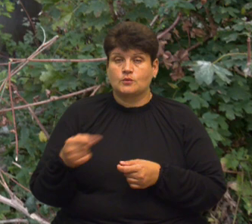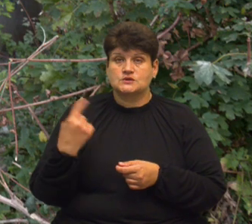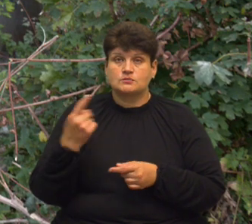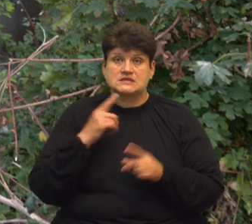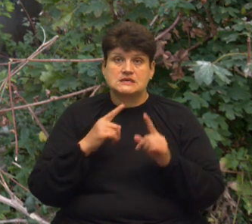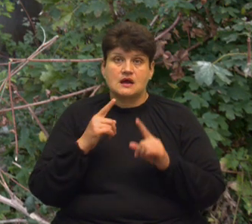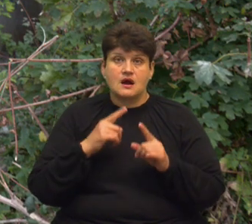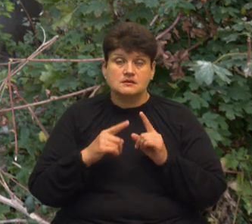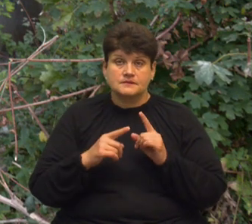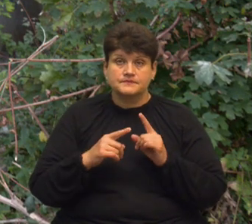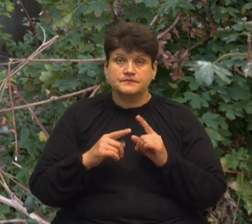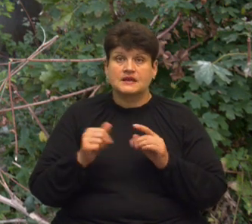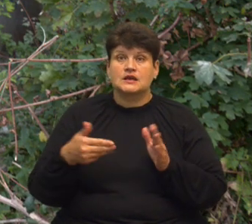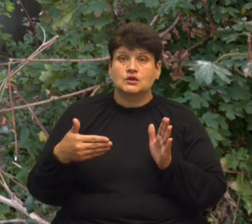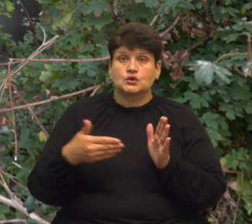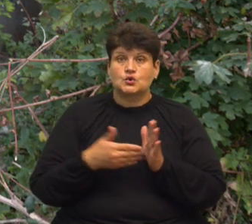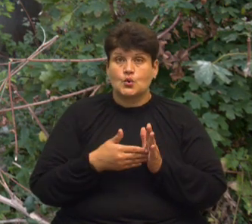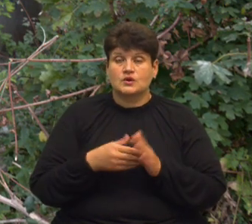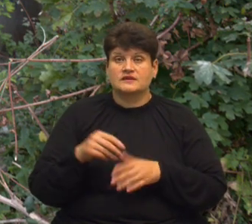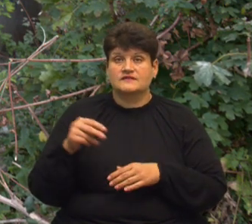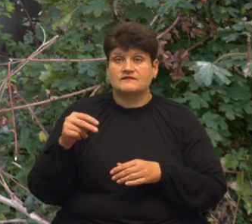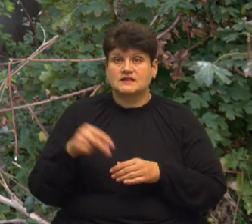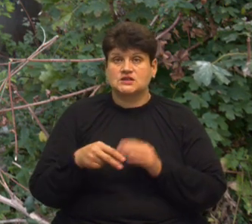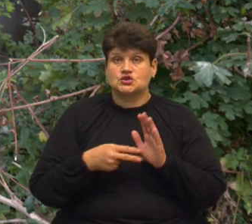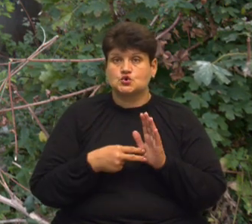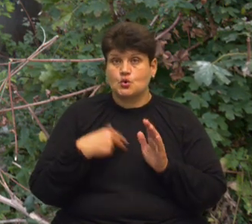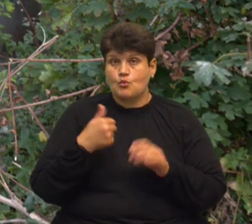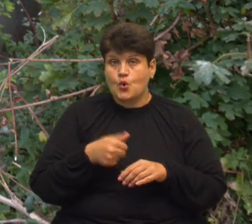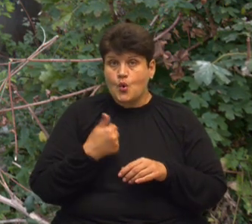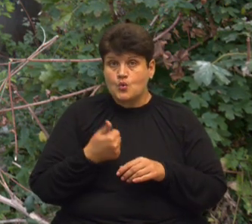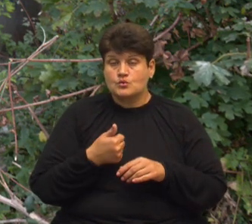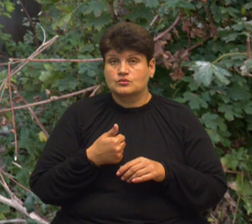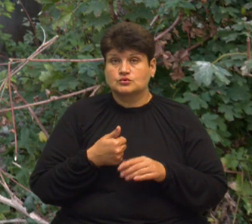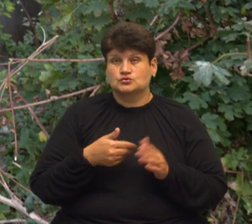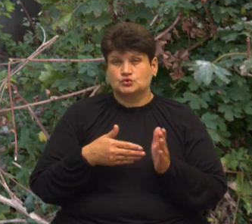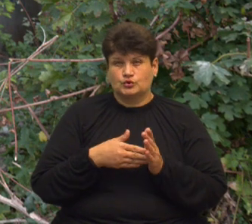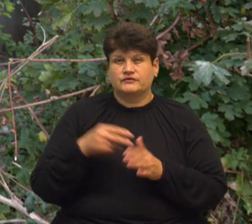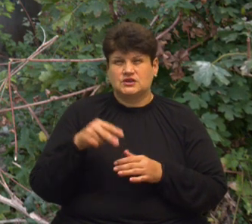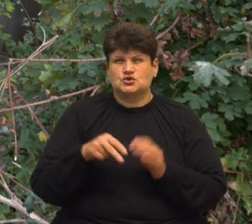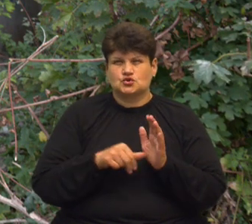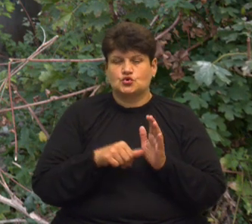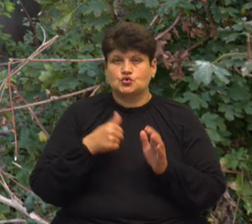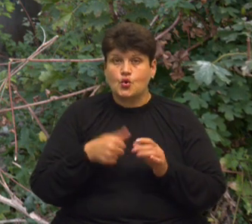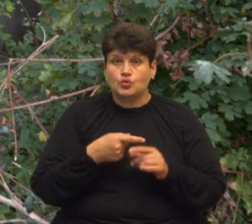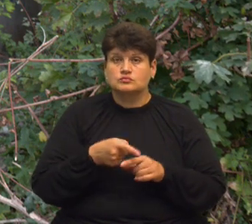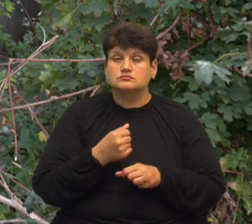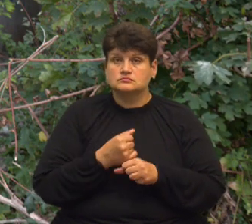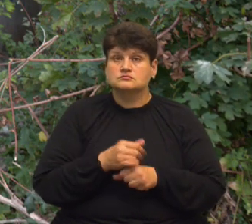раді. І до 2006 року він функціонував.